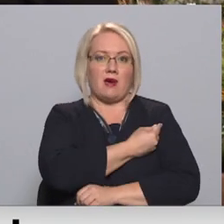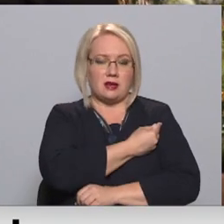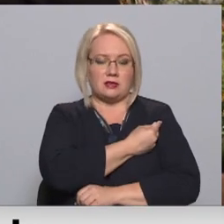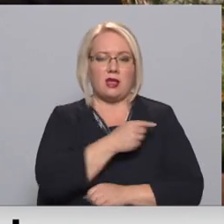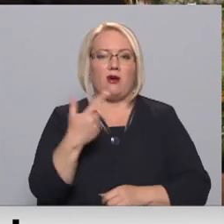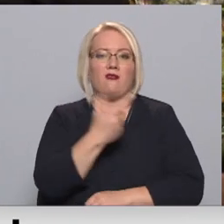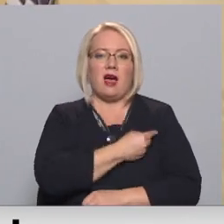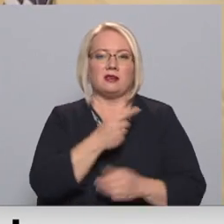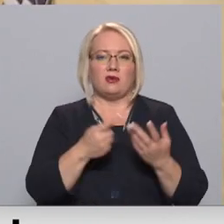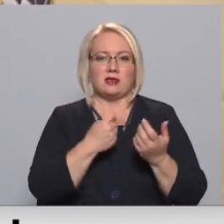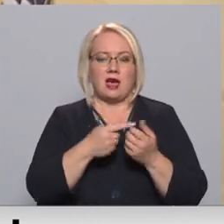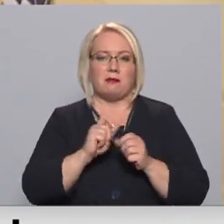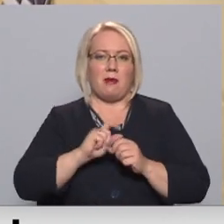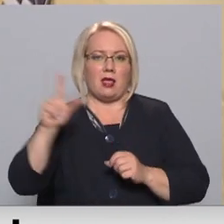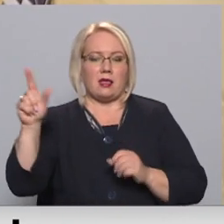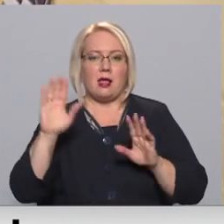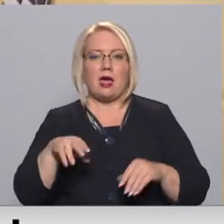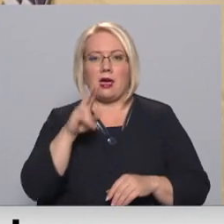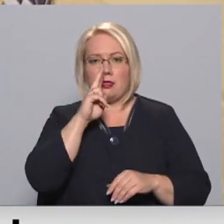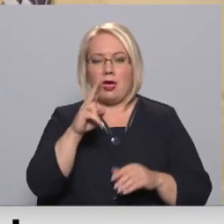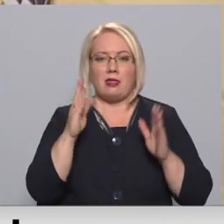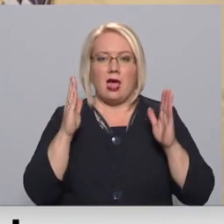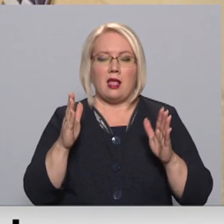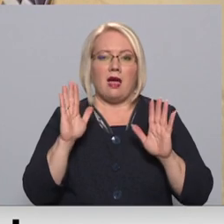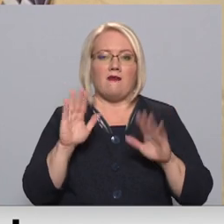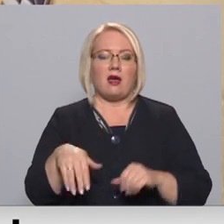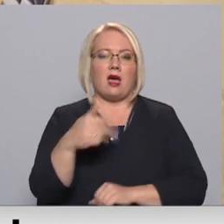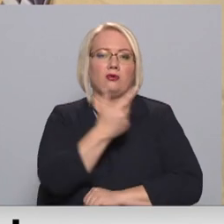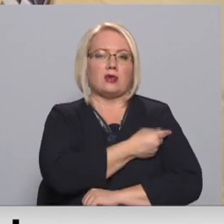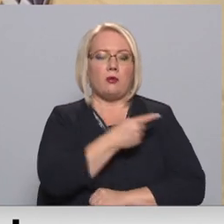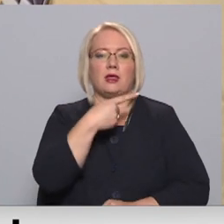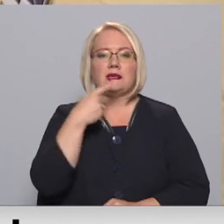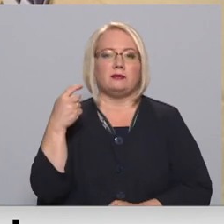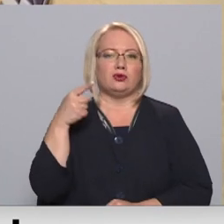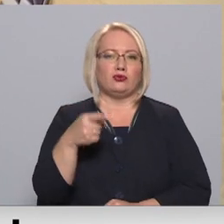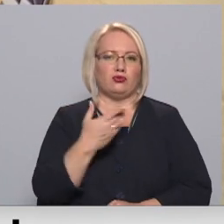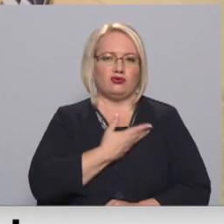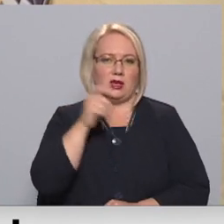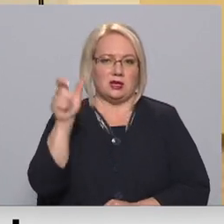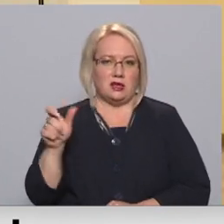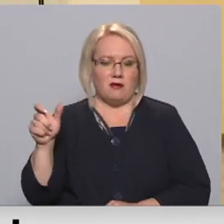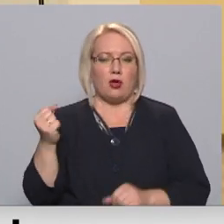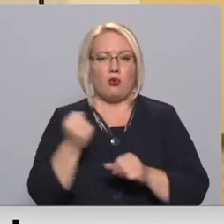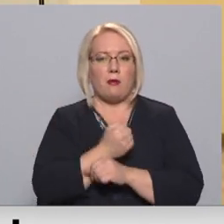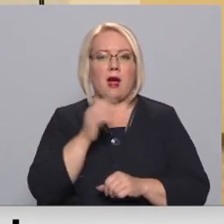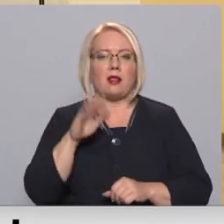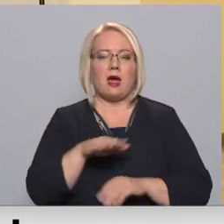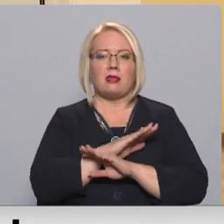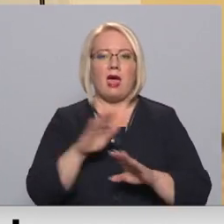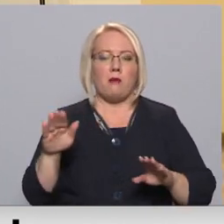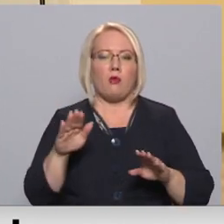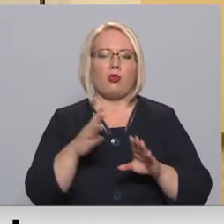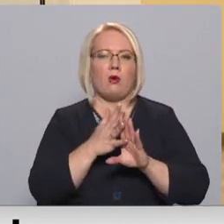Vakcinēto skaitu iecerēts palielināt, lai nedēļā varētu sapotēt līdz 100 tūkstošiem iedzīvotāju. Tomēr, lai neveidotos garas